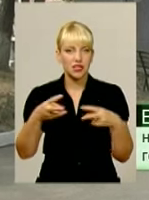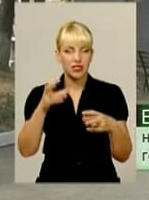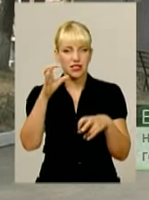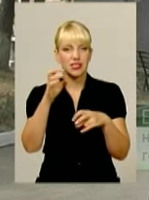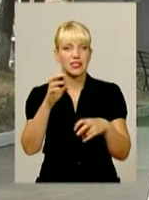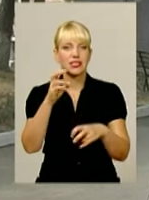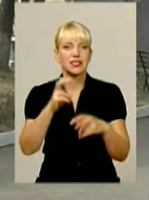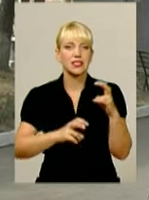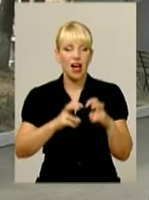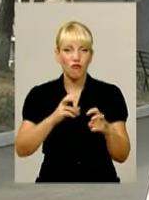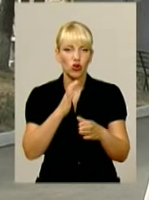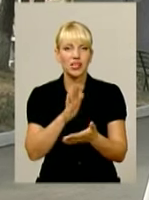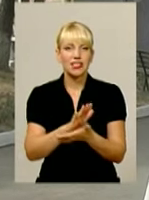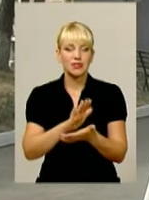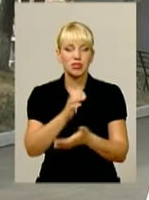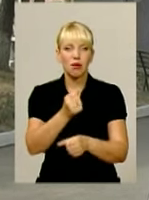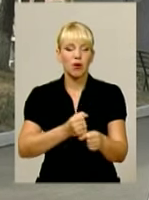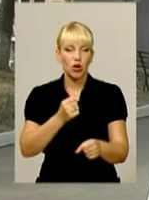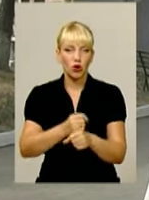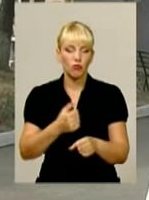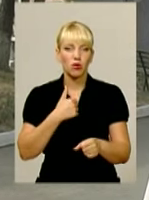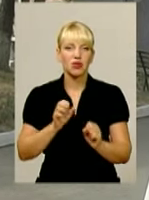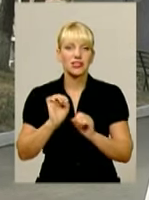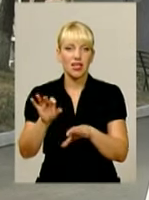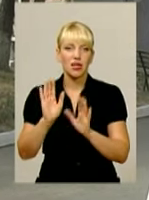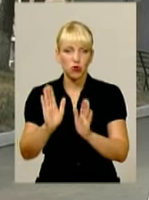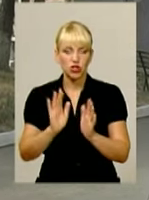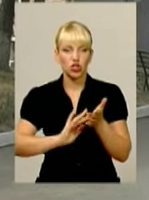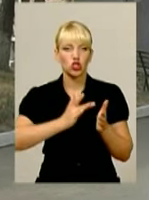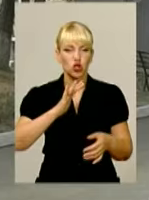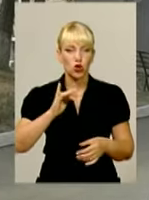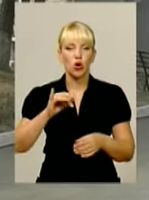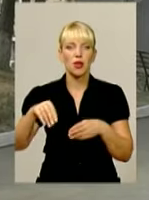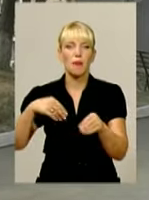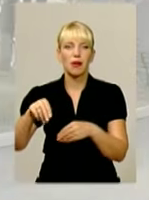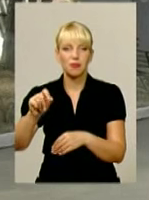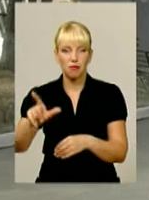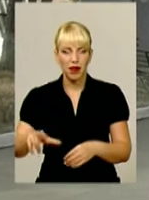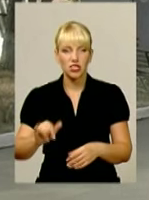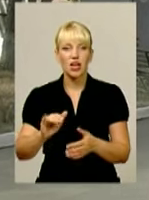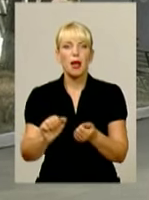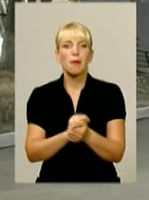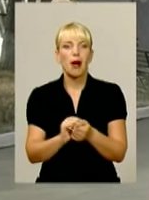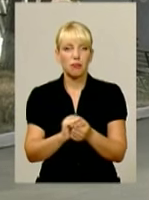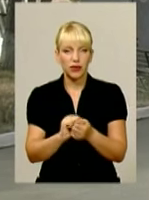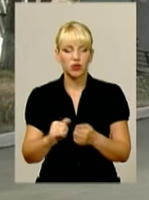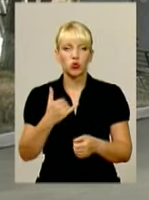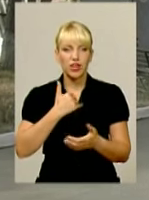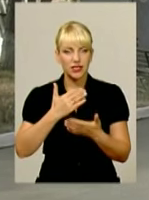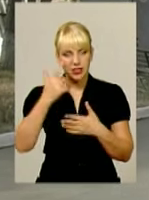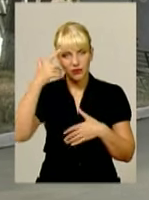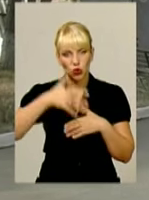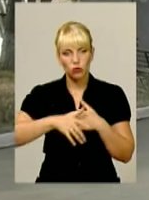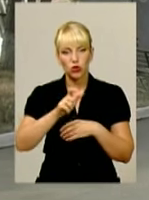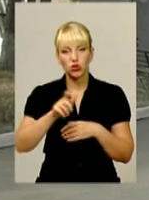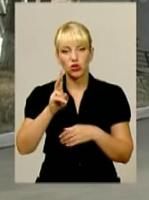заводу, ми тільки здаємо спло і здаємо педпляшку. І, звичайно, папір. Є в нас свідомі хмельничані, які